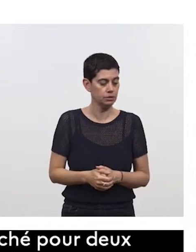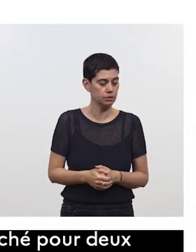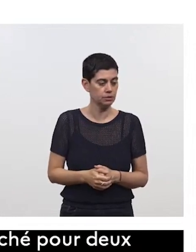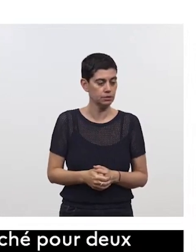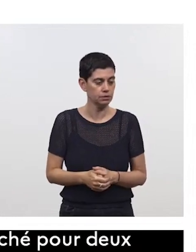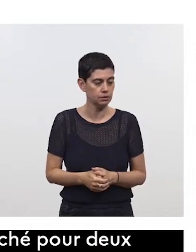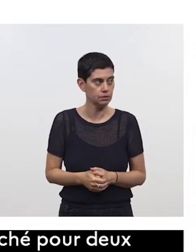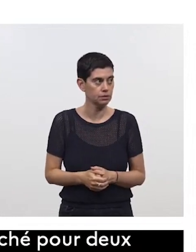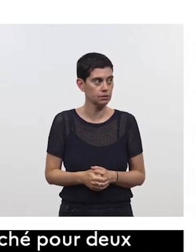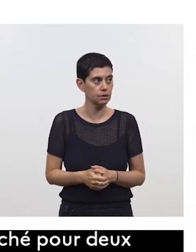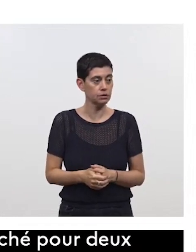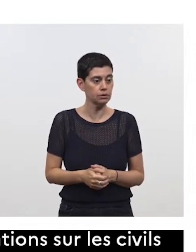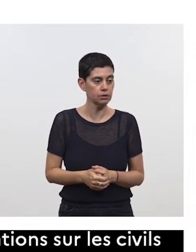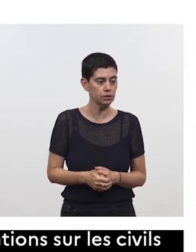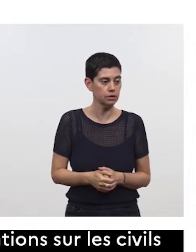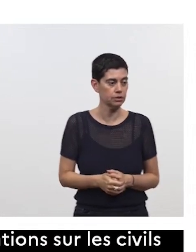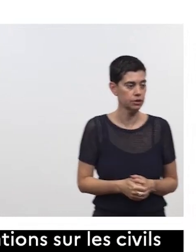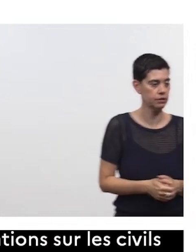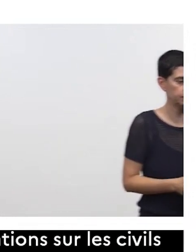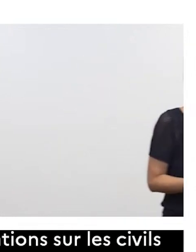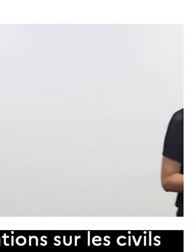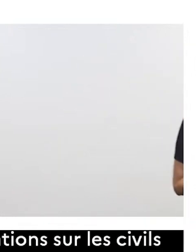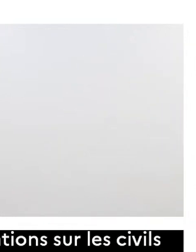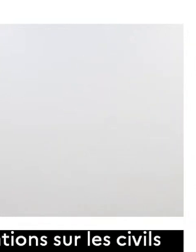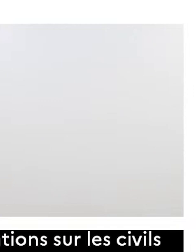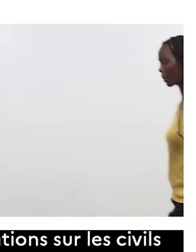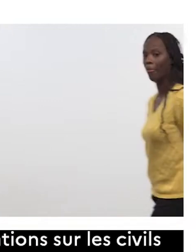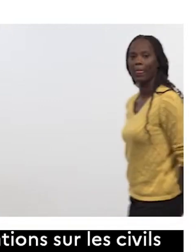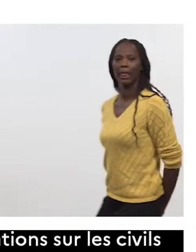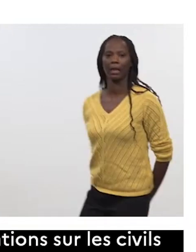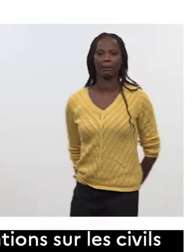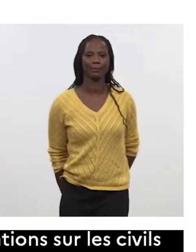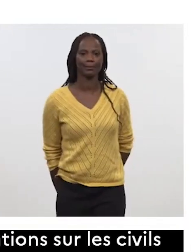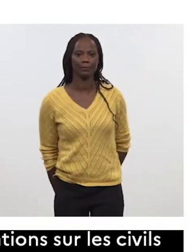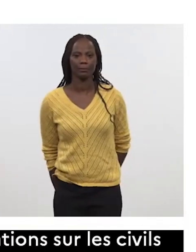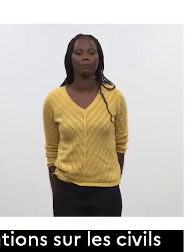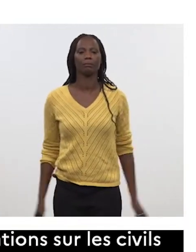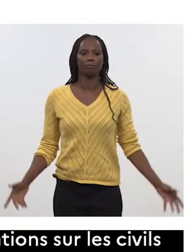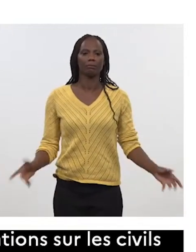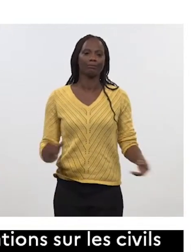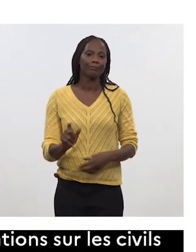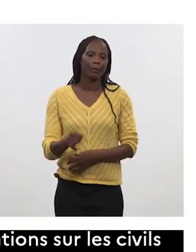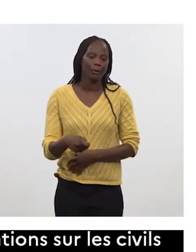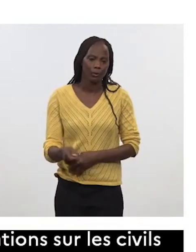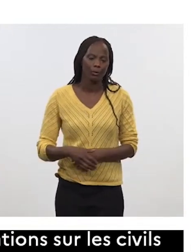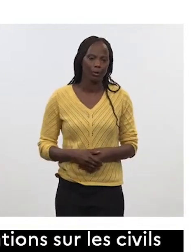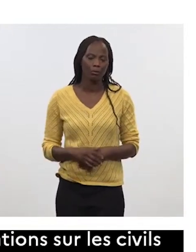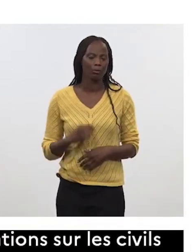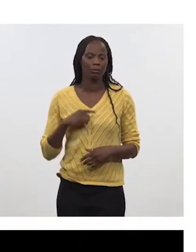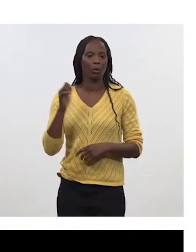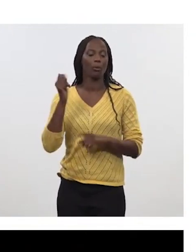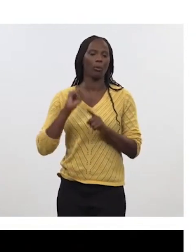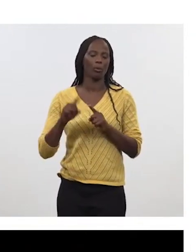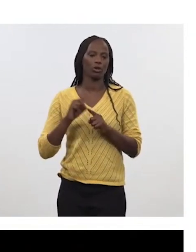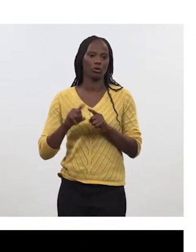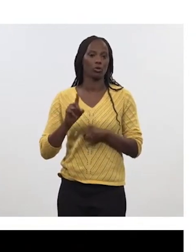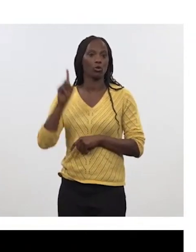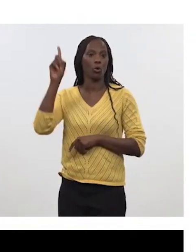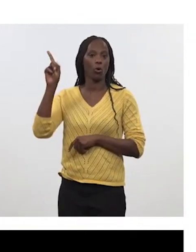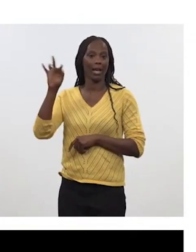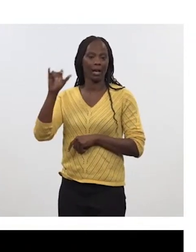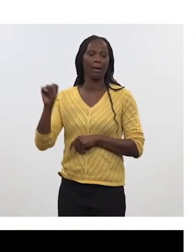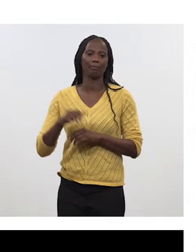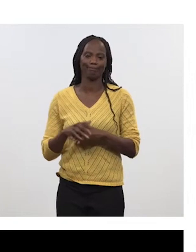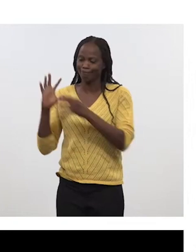M. Pistorius, tu commences avec Karabagh. Très clair. Je renvoie évidemment sur le Haut-Karabagh à ce qui a été dit par le ministère des